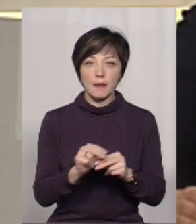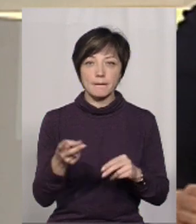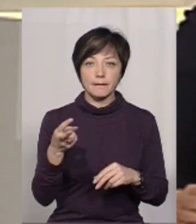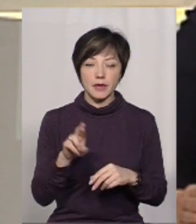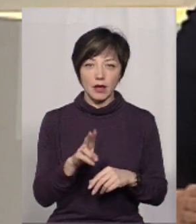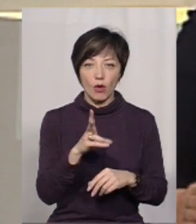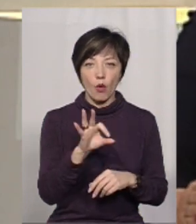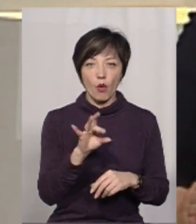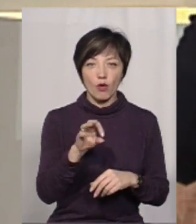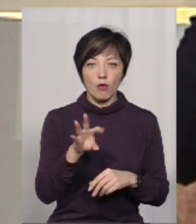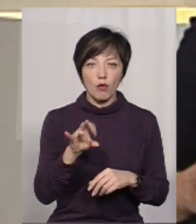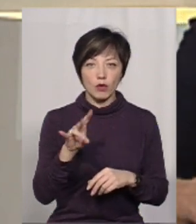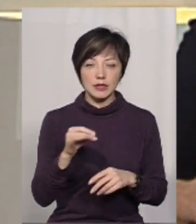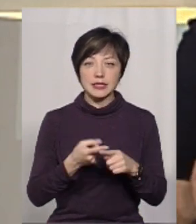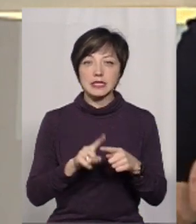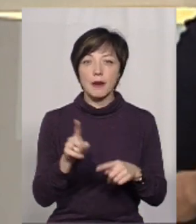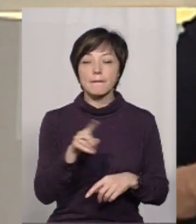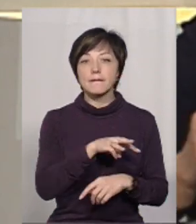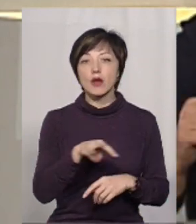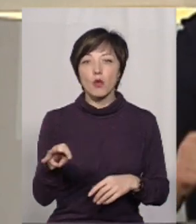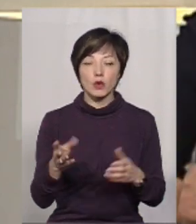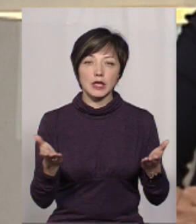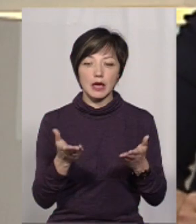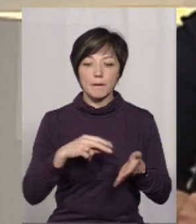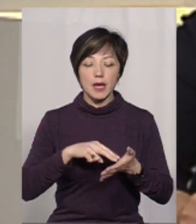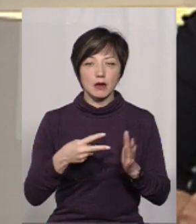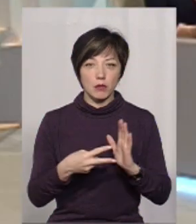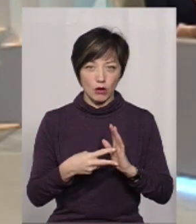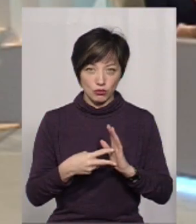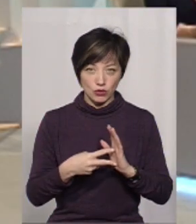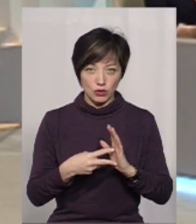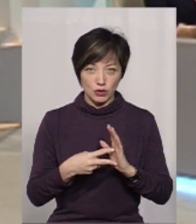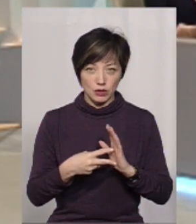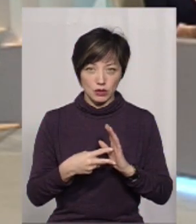гормонотерапія, а оцей мільйон, який передбачений,